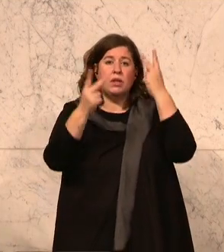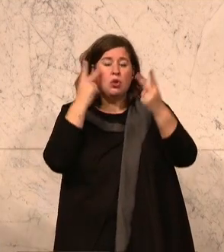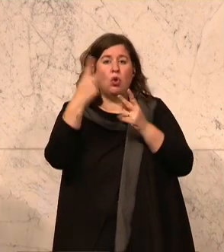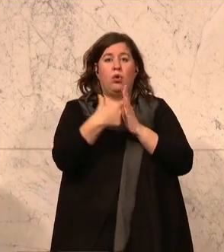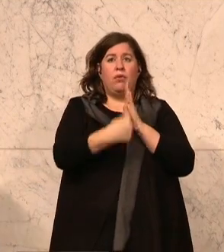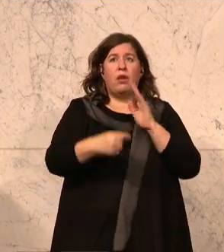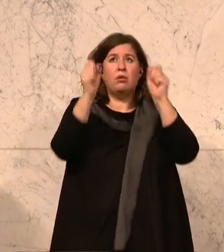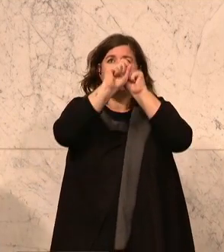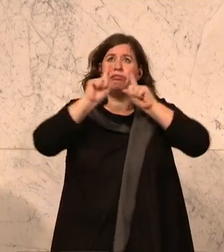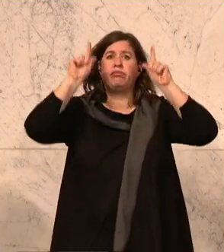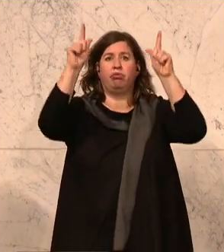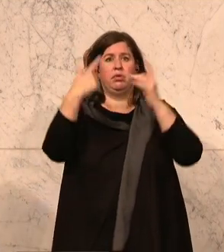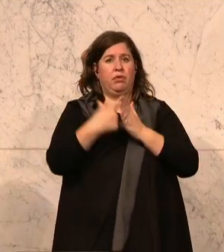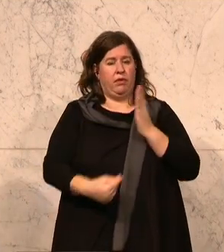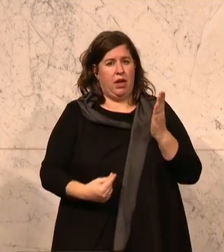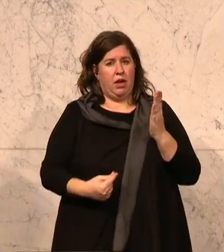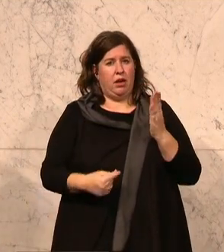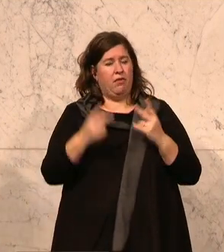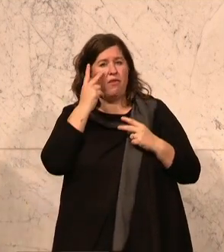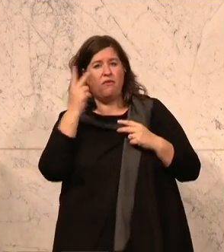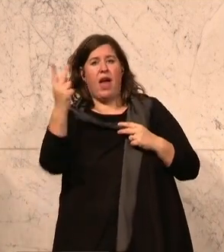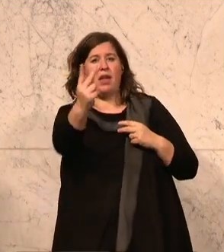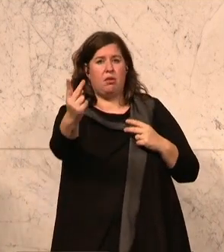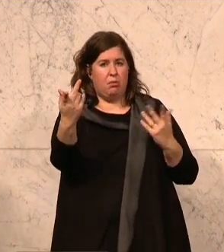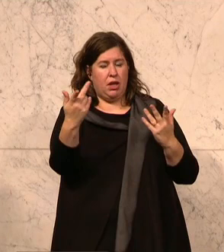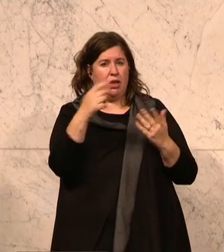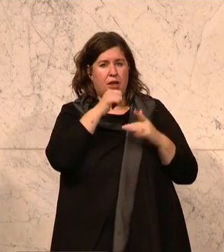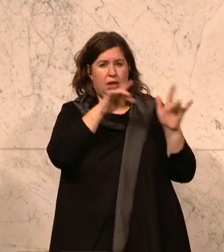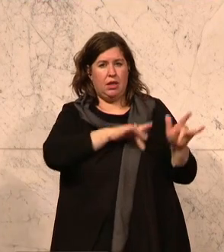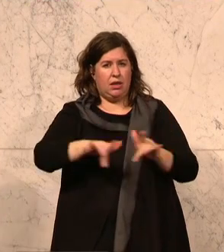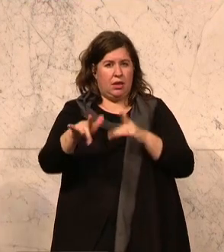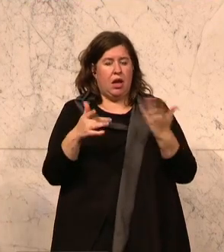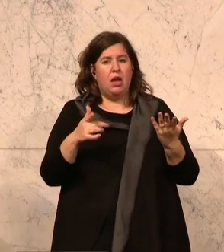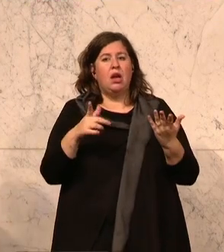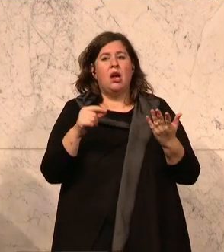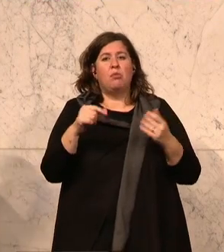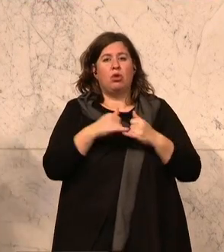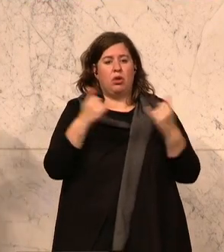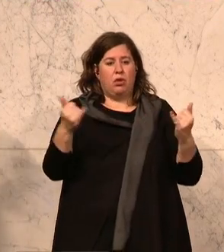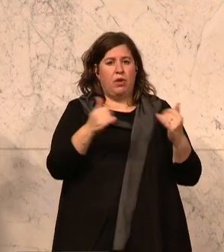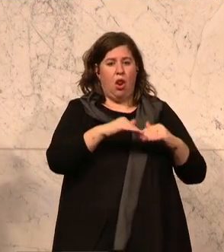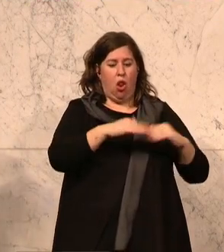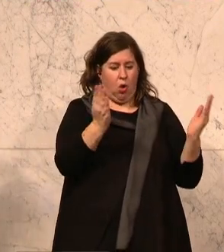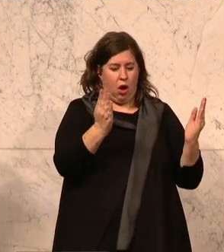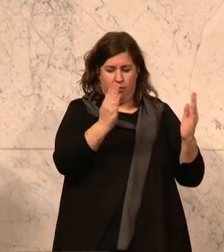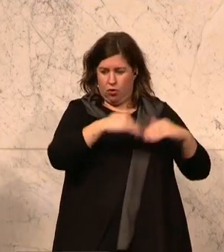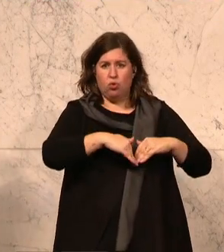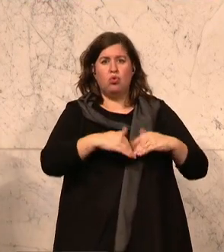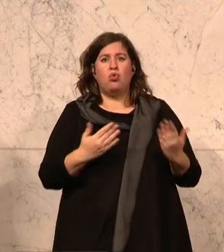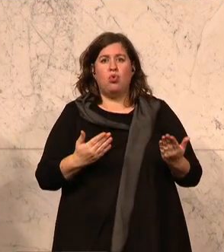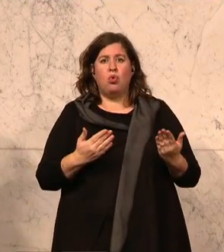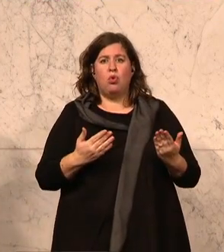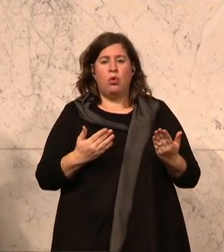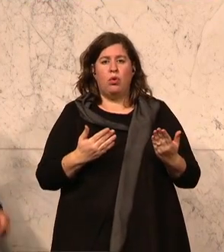Vorstellungen fehlen, weil hier der Weitblick einfach nicht hier ist. Es ist eine Loch auf, Loch zu Politik am Ende des Tages,